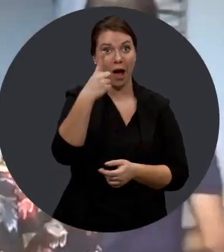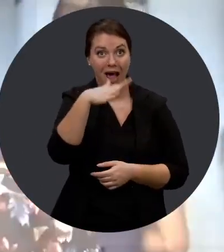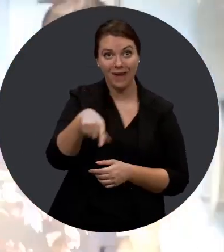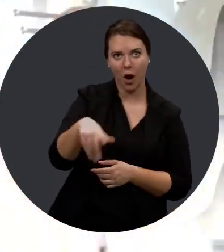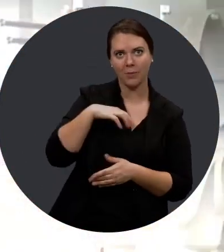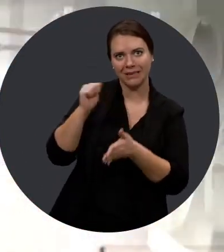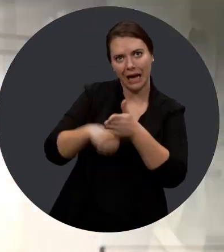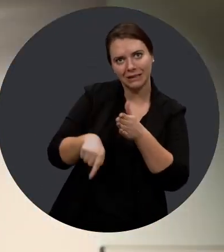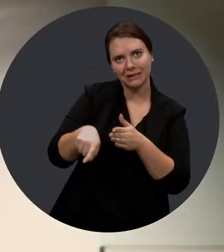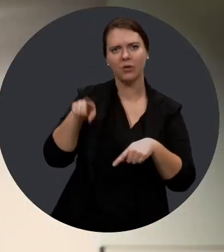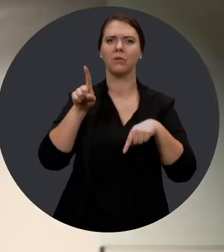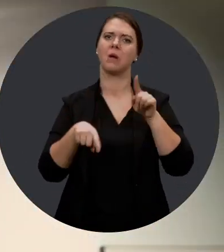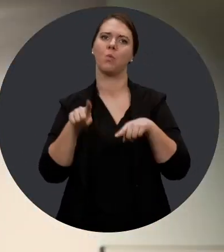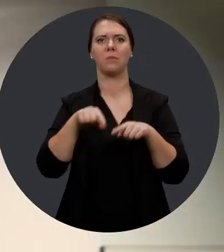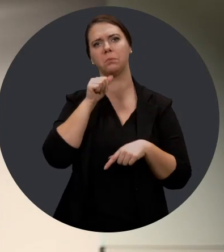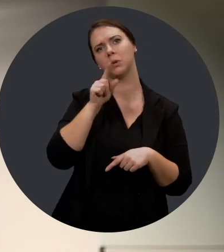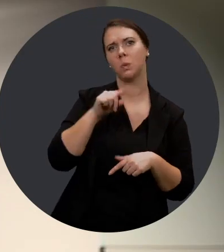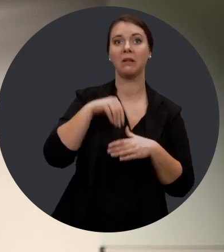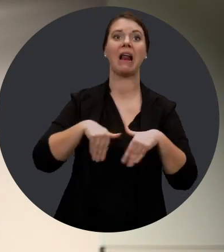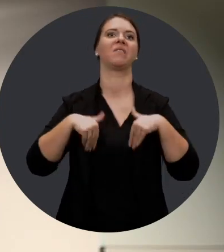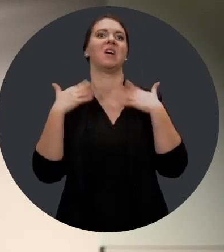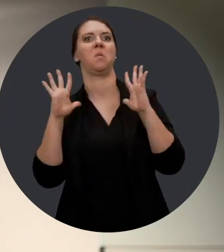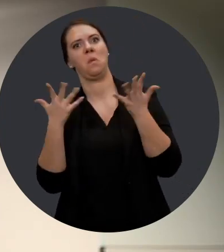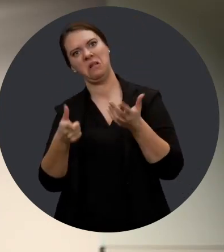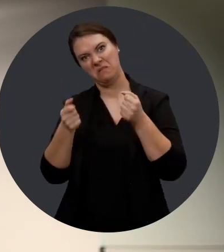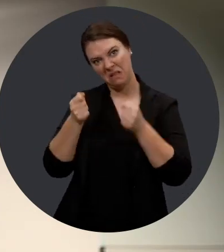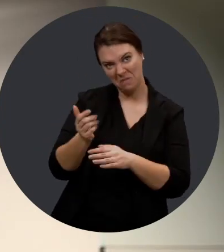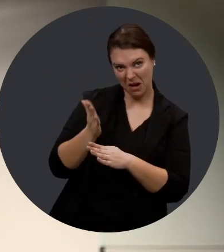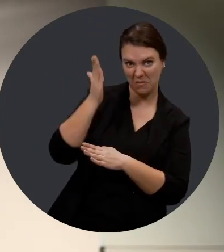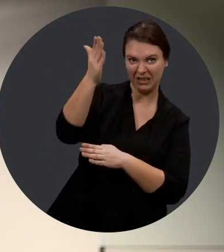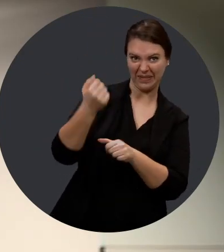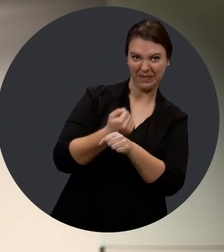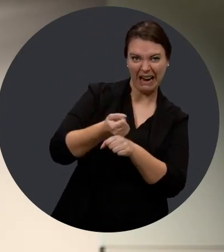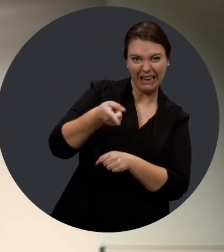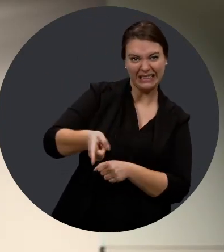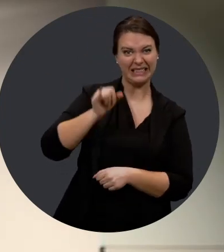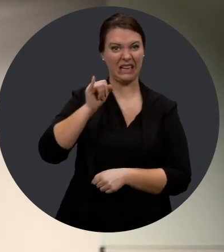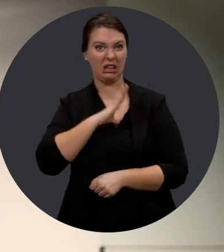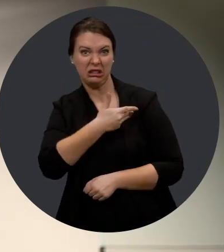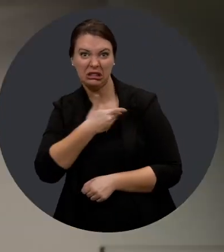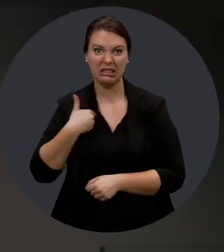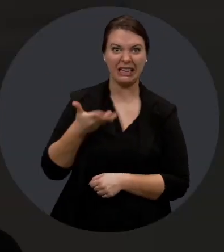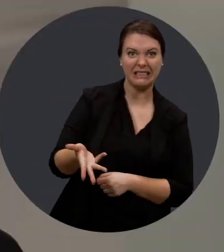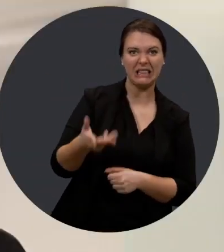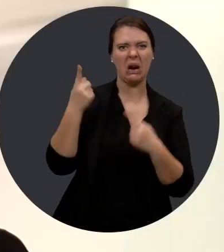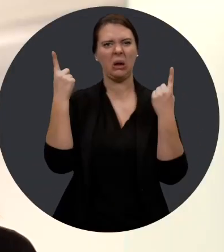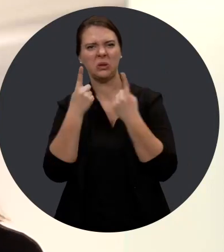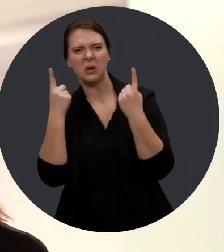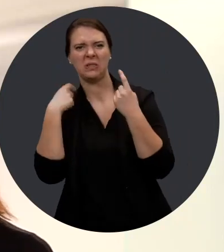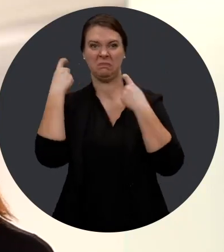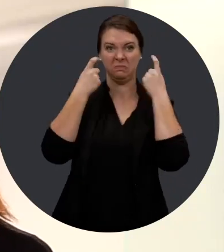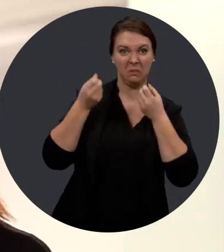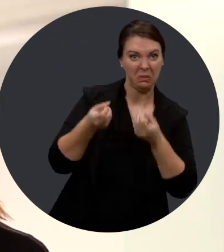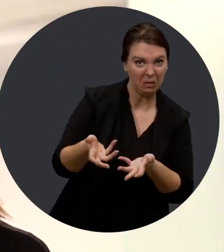Quand on a un enfant qui a une déficience, des fois on n pas sûr dans la vie qu'est-ce qu vont être capables de faire. Ils vont avoir une opportunité de faire quelque